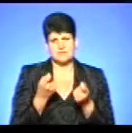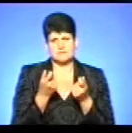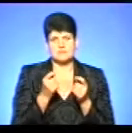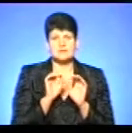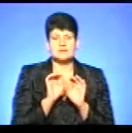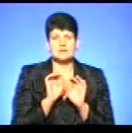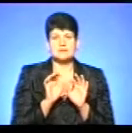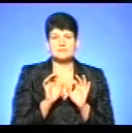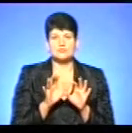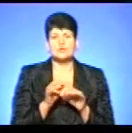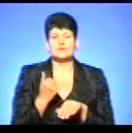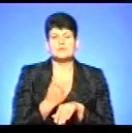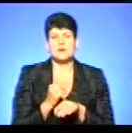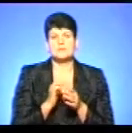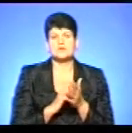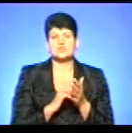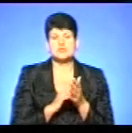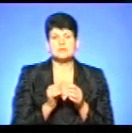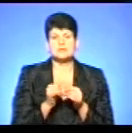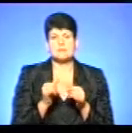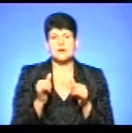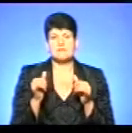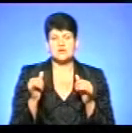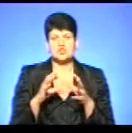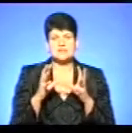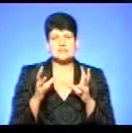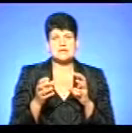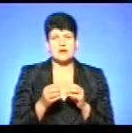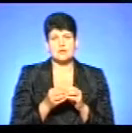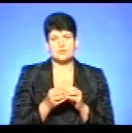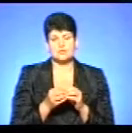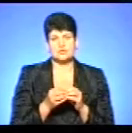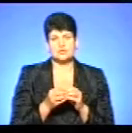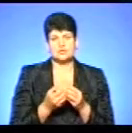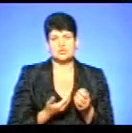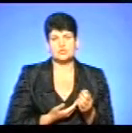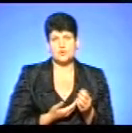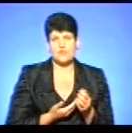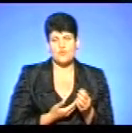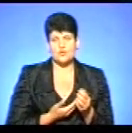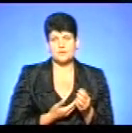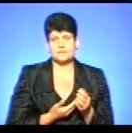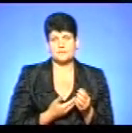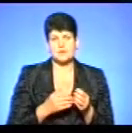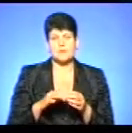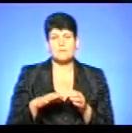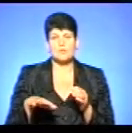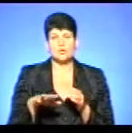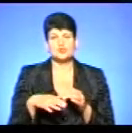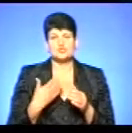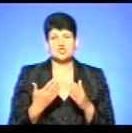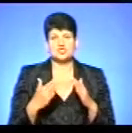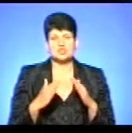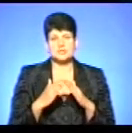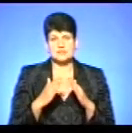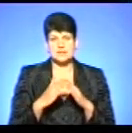основна причина, це перевищення загальної площі житла, це для